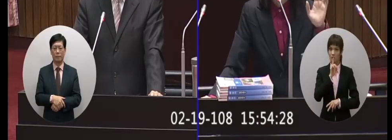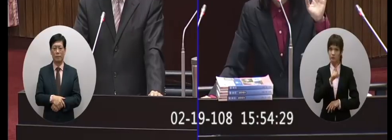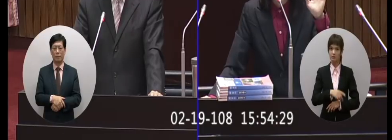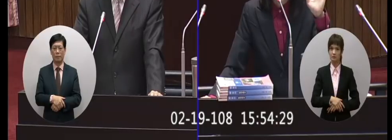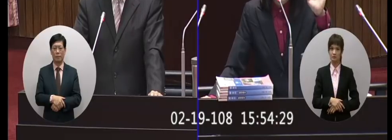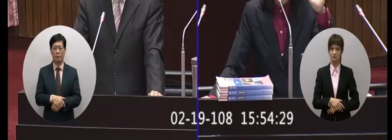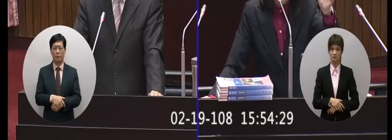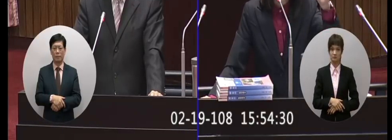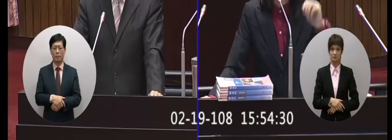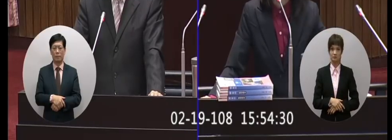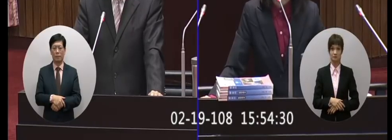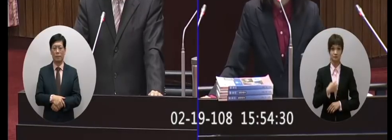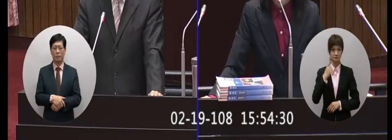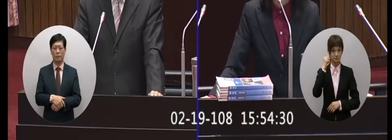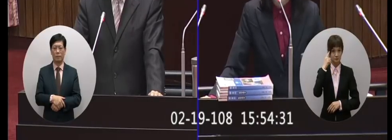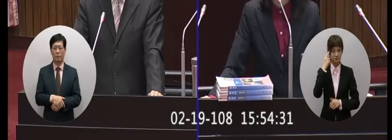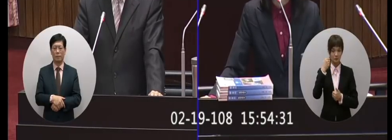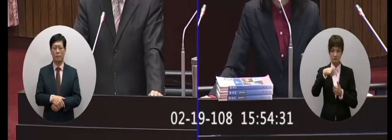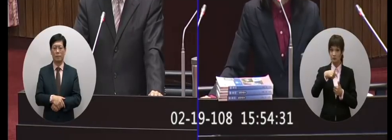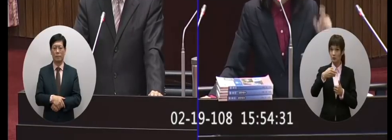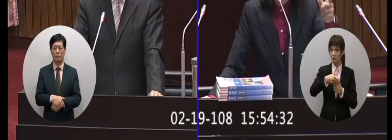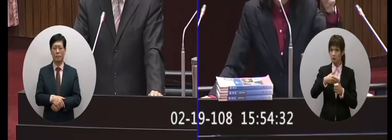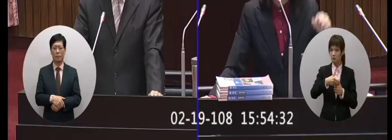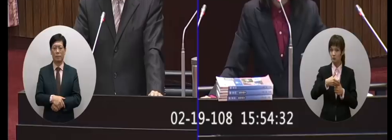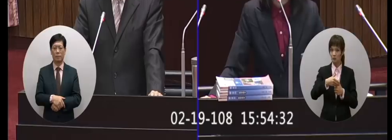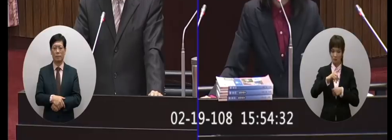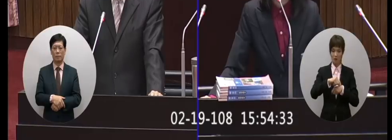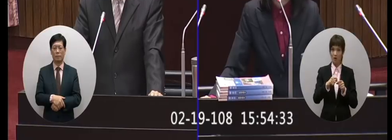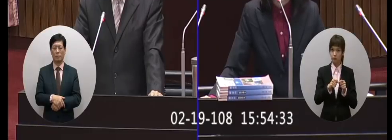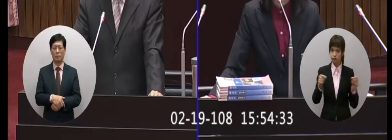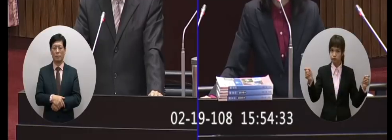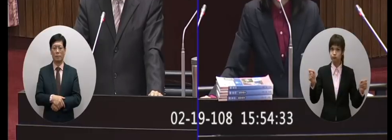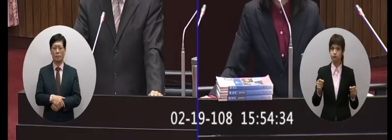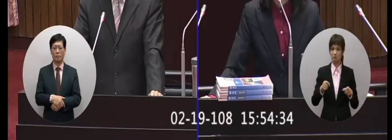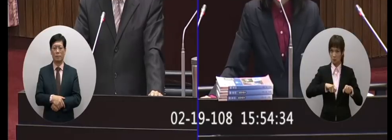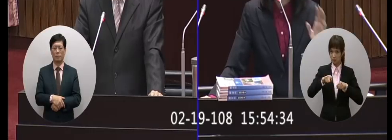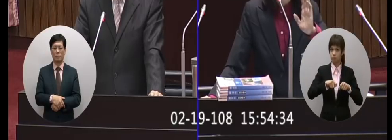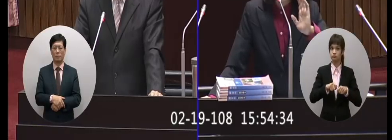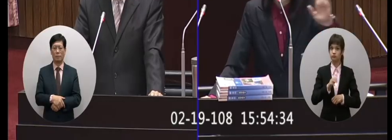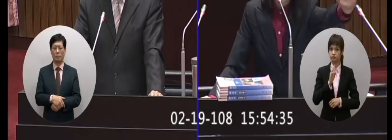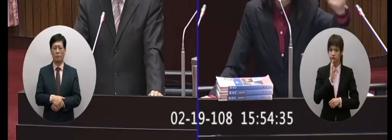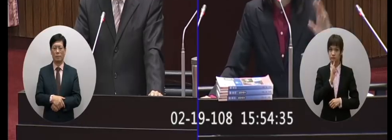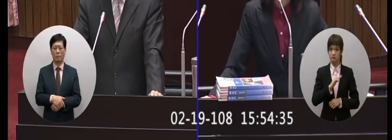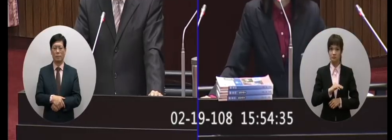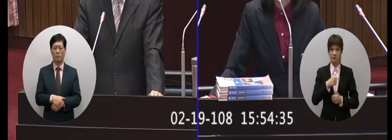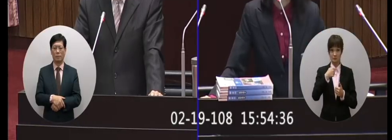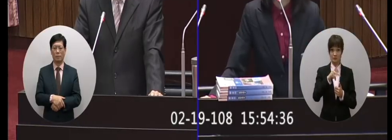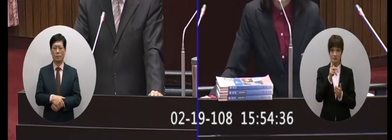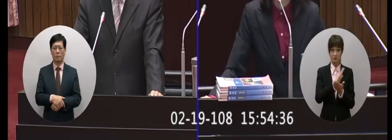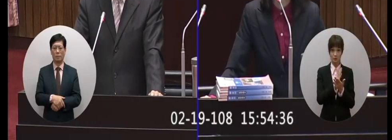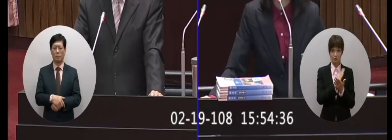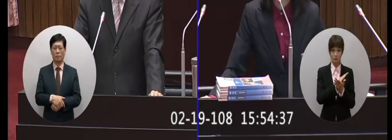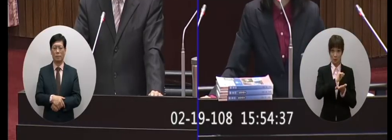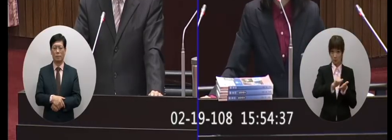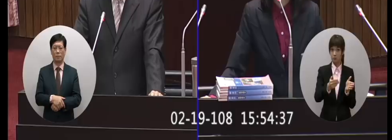我覺得教育是長遠的大忌尤其你知道教科書出來是很久一段時間都不會